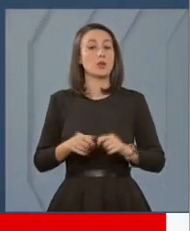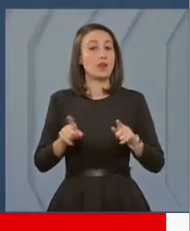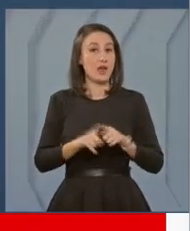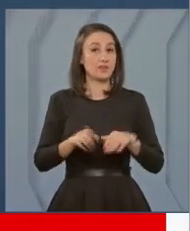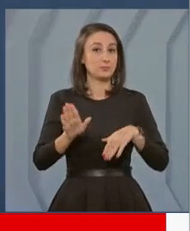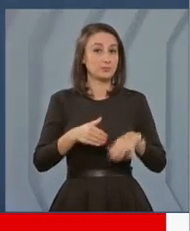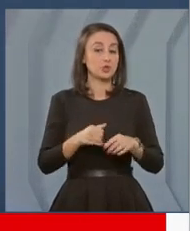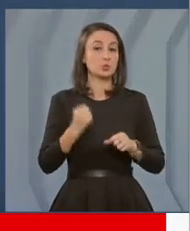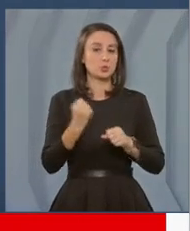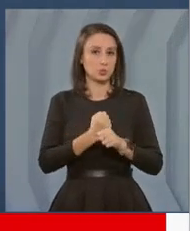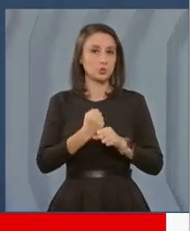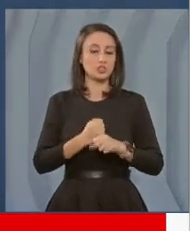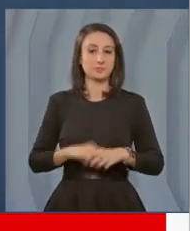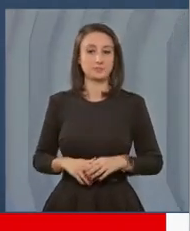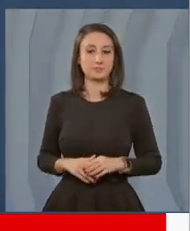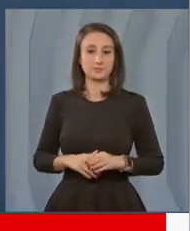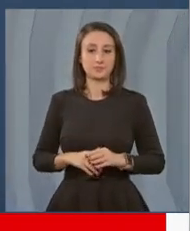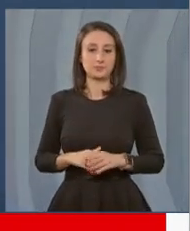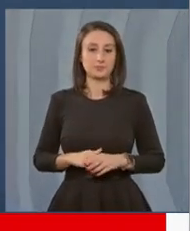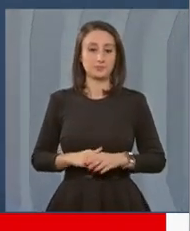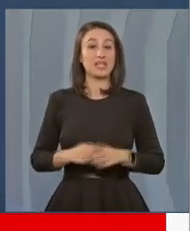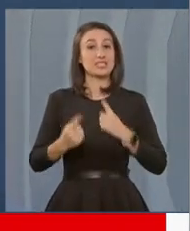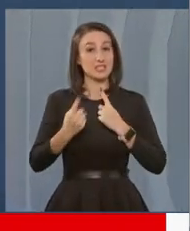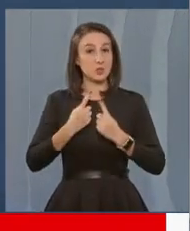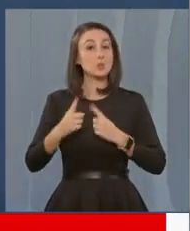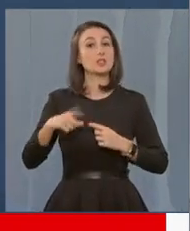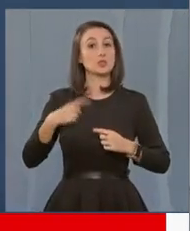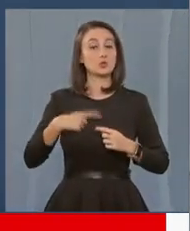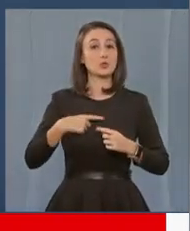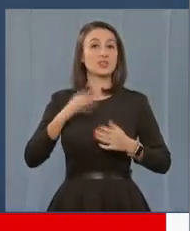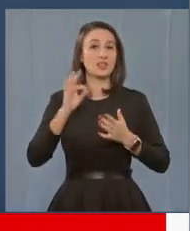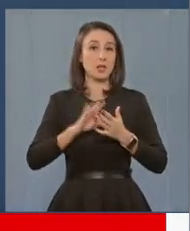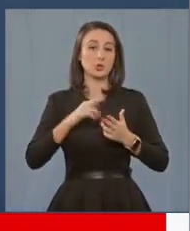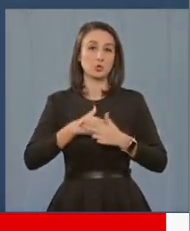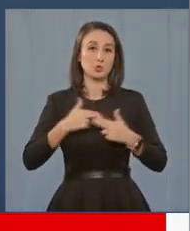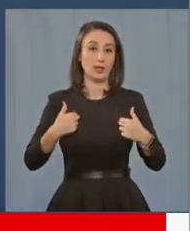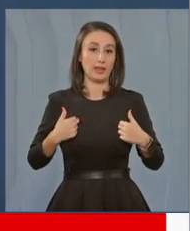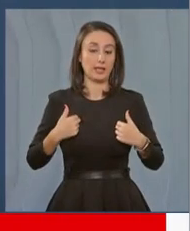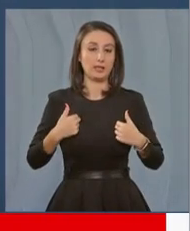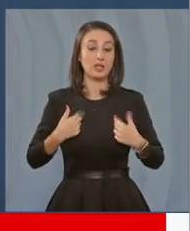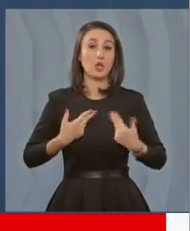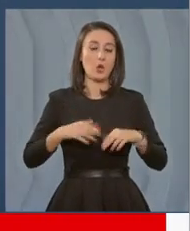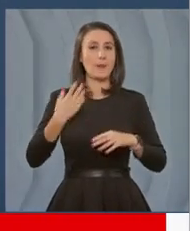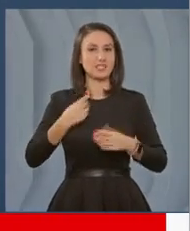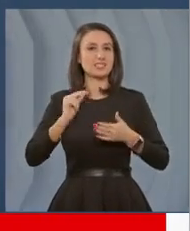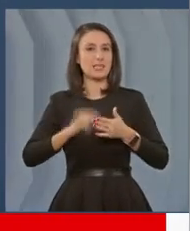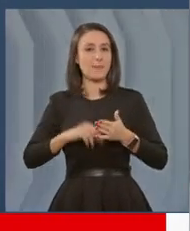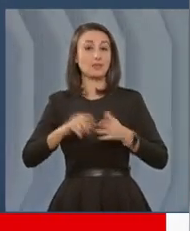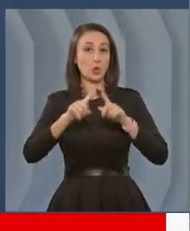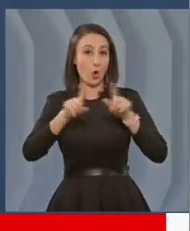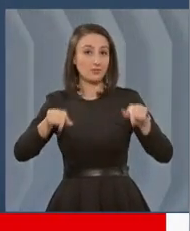ministrii noștri de reformă. Deci, discutile se poartă în termen juridic. Noi am încheiat niște